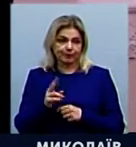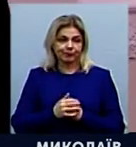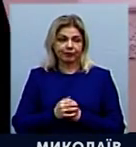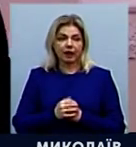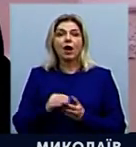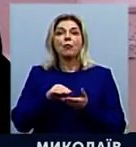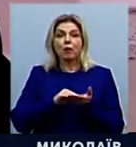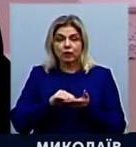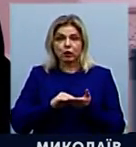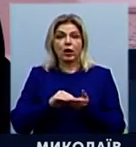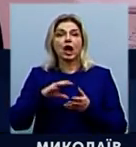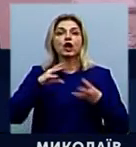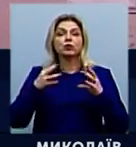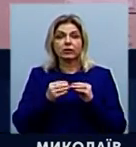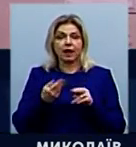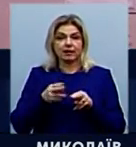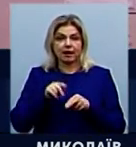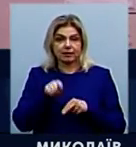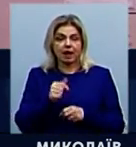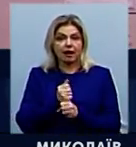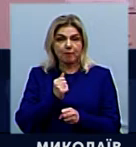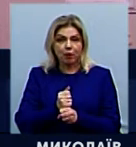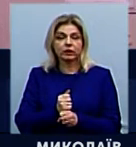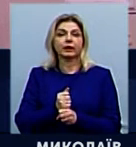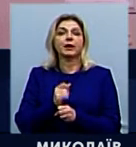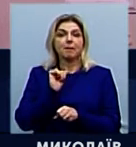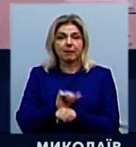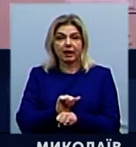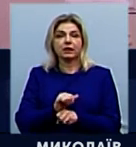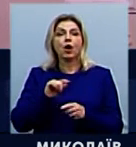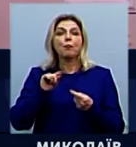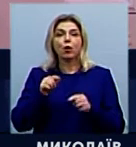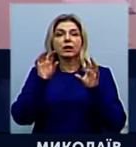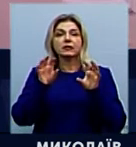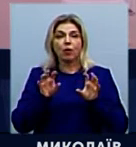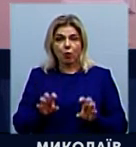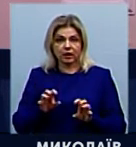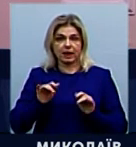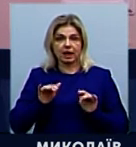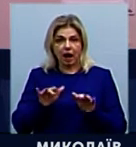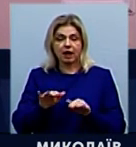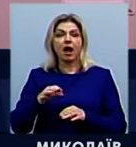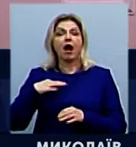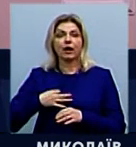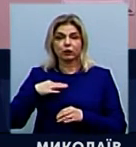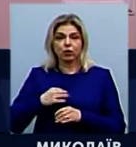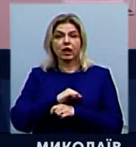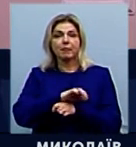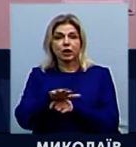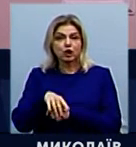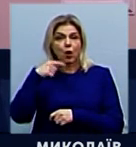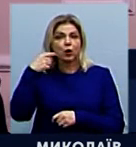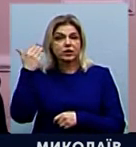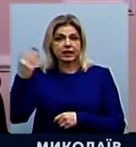результатом цієї роботи стало викриття та припинення протиправної діяльності агентурної мережі російської воєнної розвідки